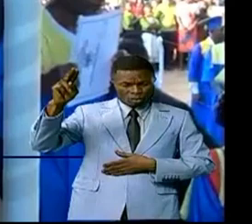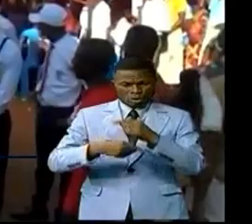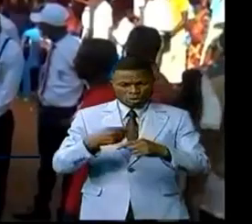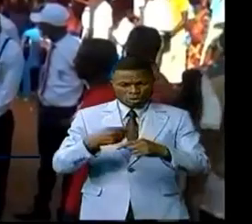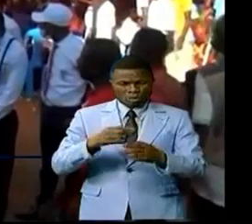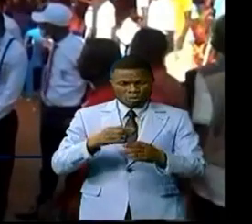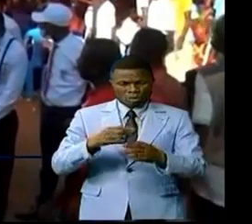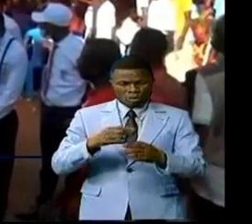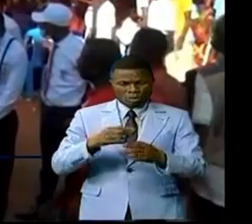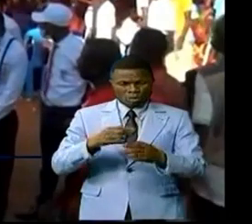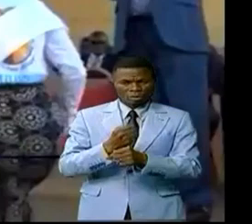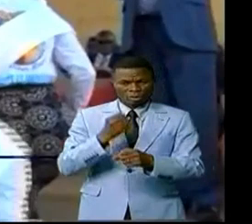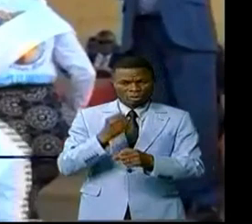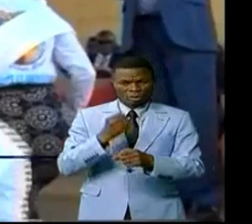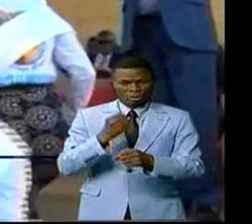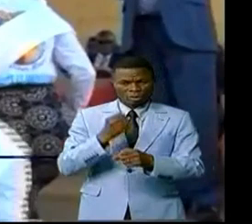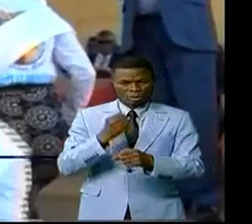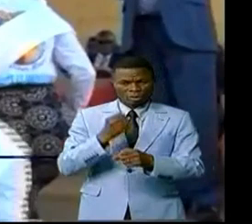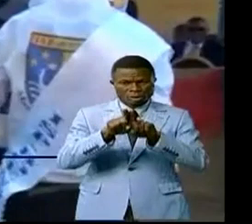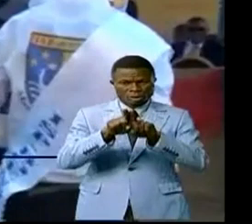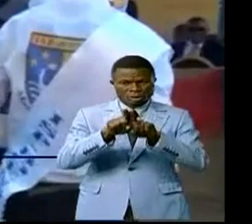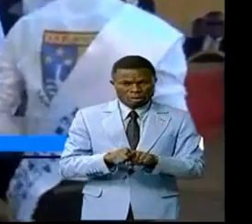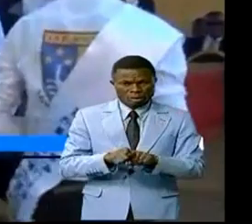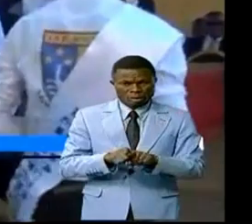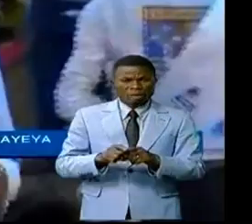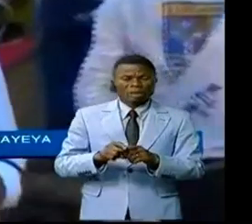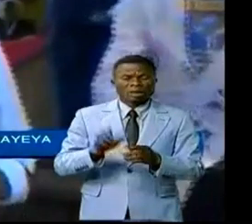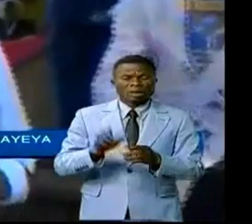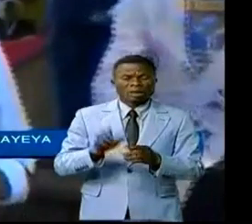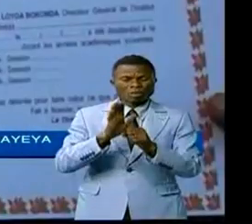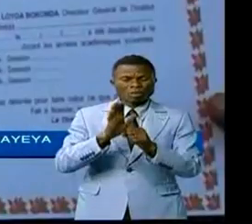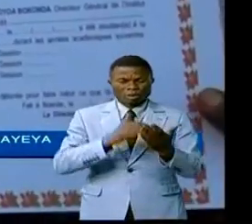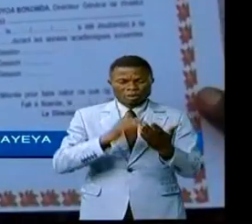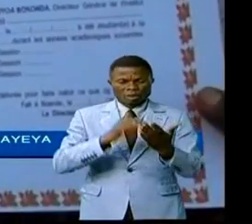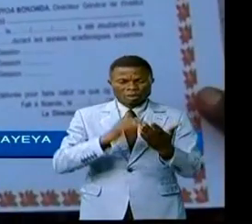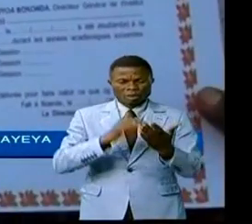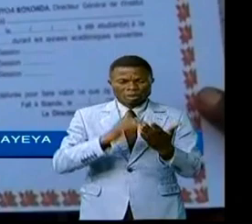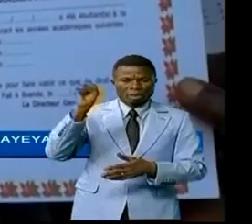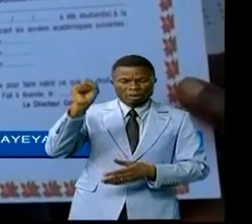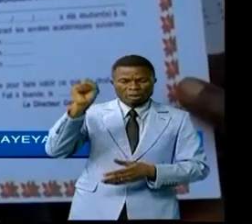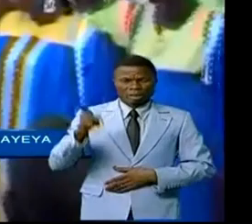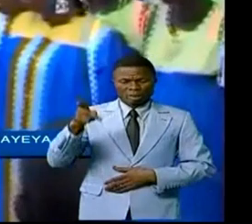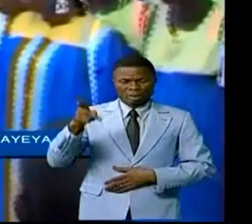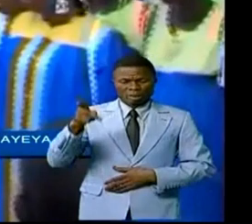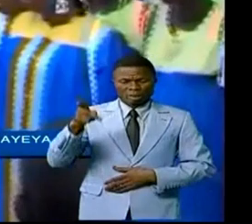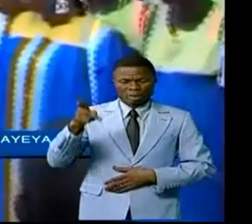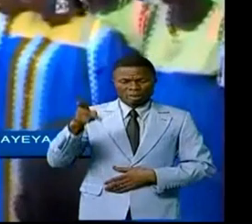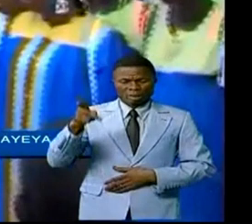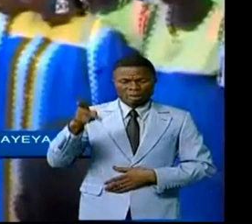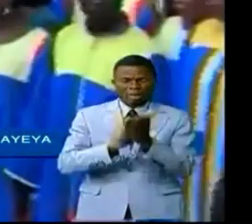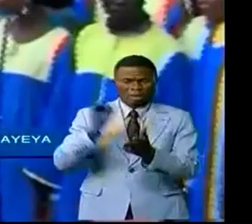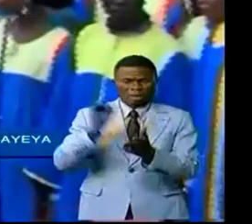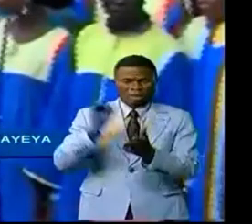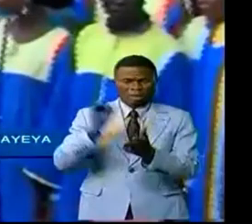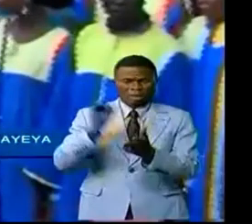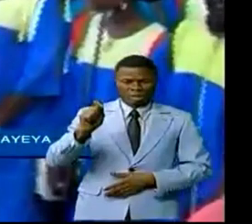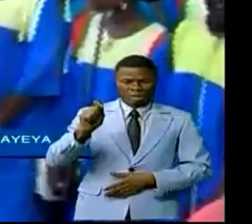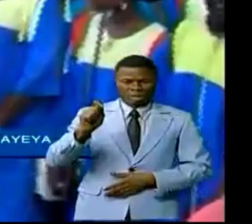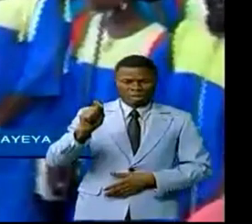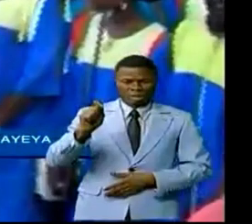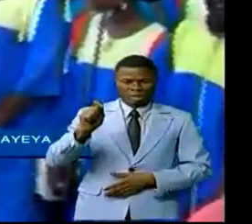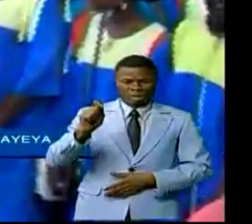la proclamation notamment l'UCEA, l'USC, l'USP, l'ISTEM et l'université cardinal et de Tchaou